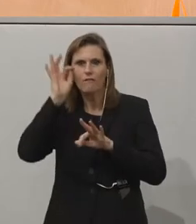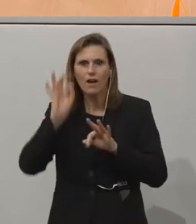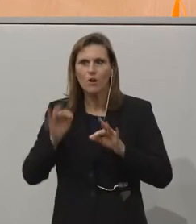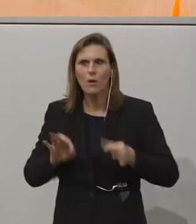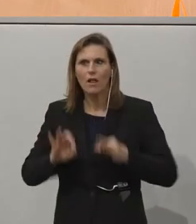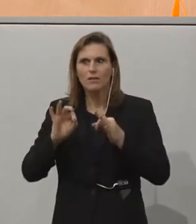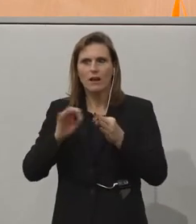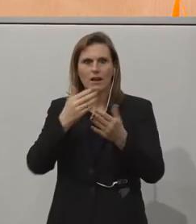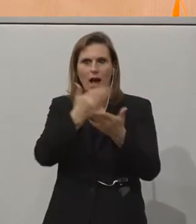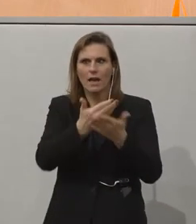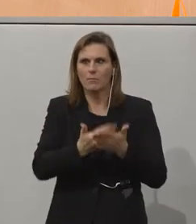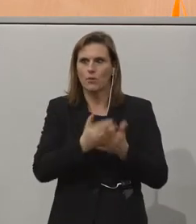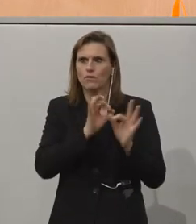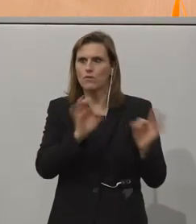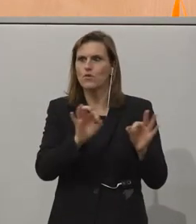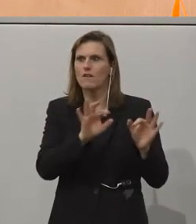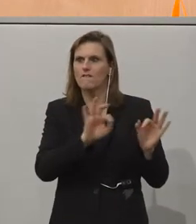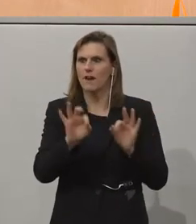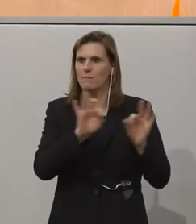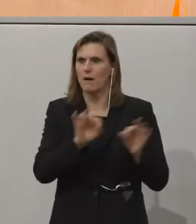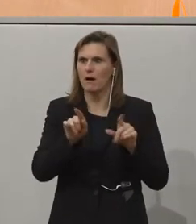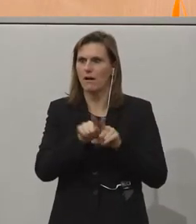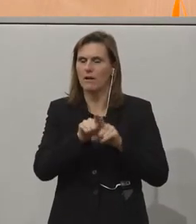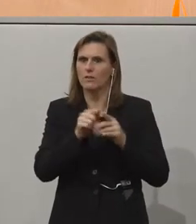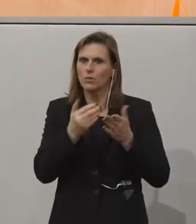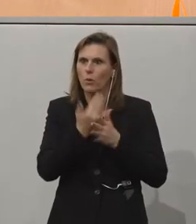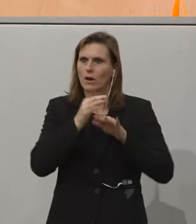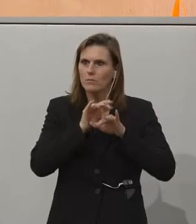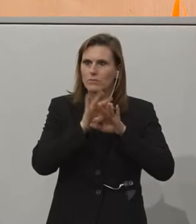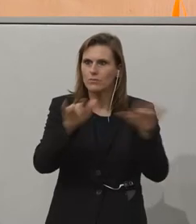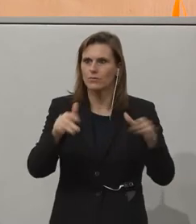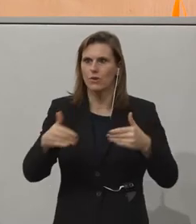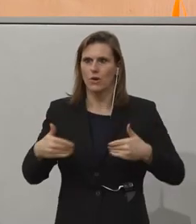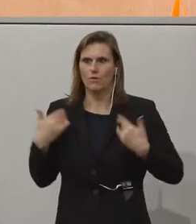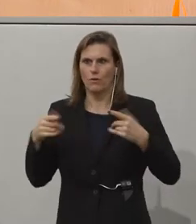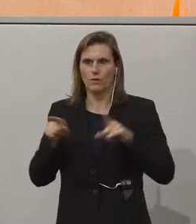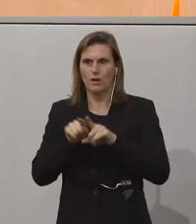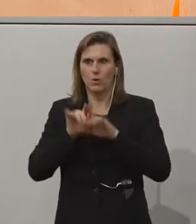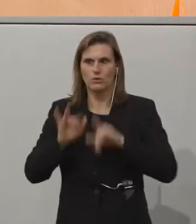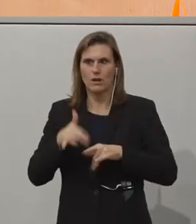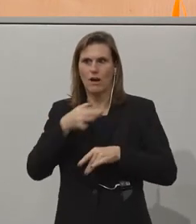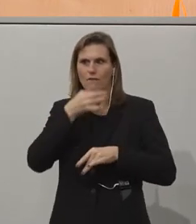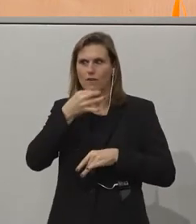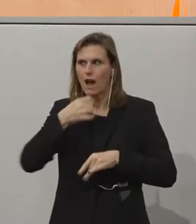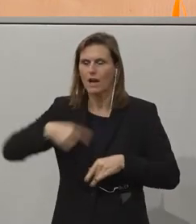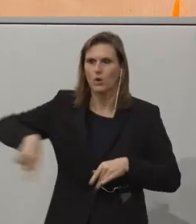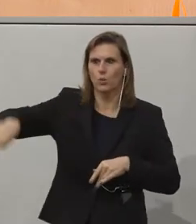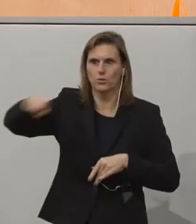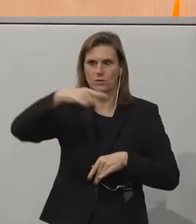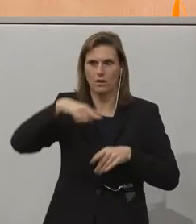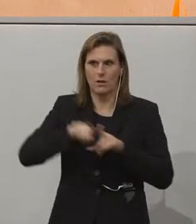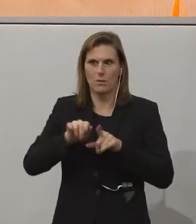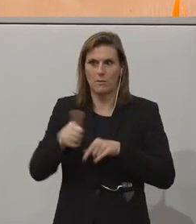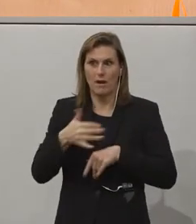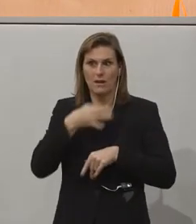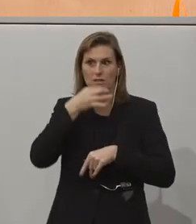Anbietern zur Verfügung stellen, damit diese dann neue Märkte erreichen können. Und auch hier freuen wir uns auf eine Fragerunde. Und die erste